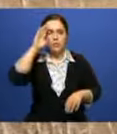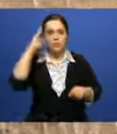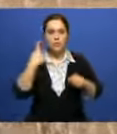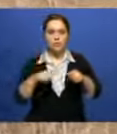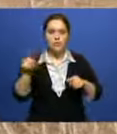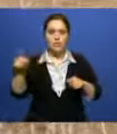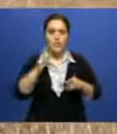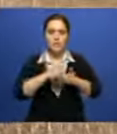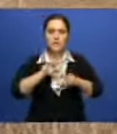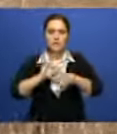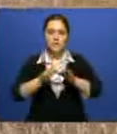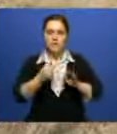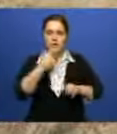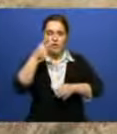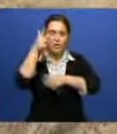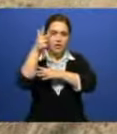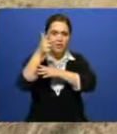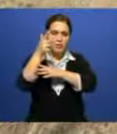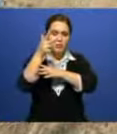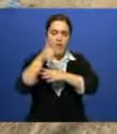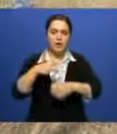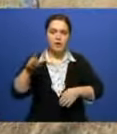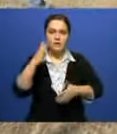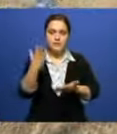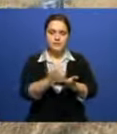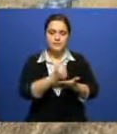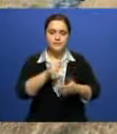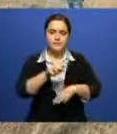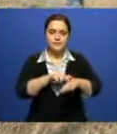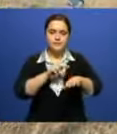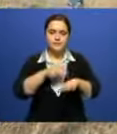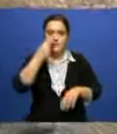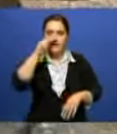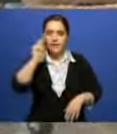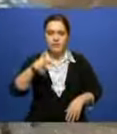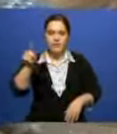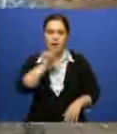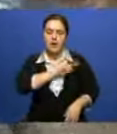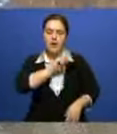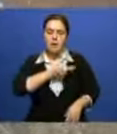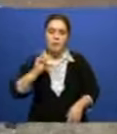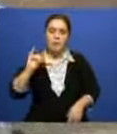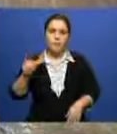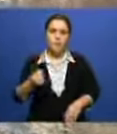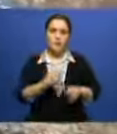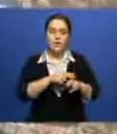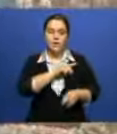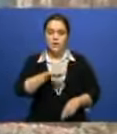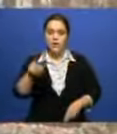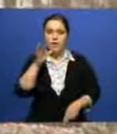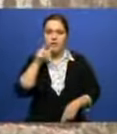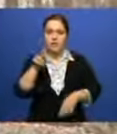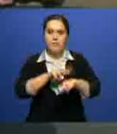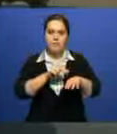который внимательно просмотрел запись камеры видеонаблюдения. Тогда полицейских обвинили в непрофессионализме. Долгое время стражи порядка